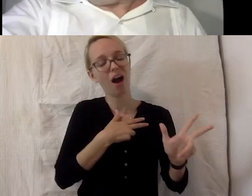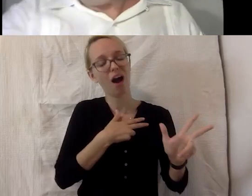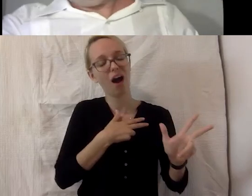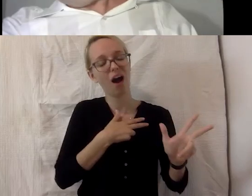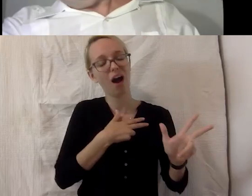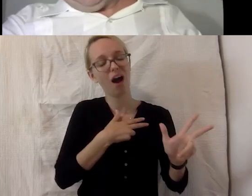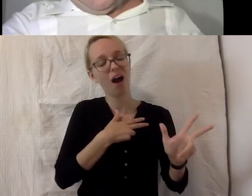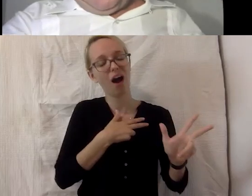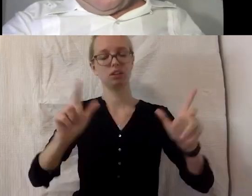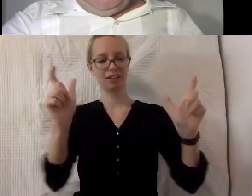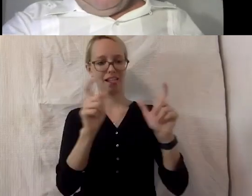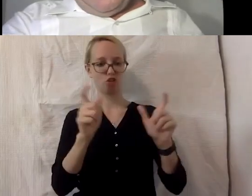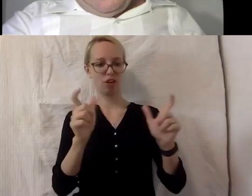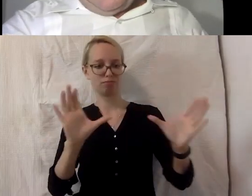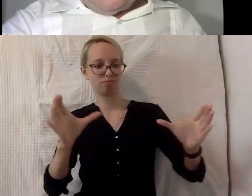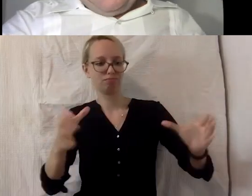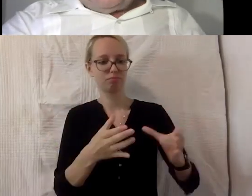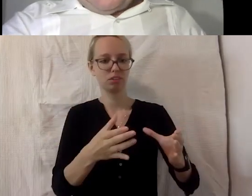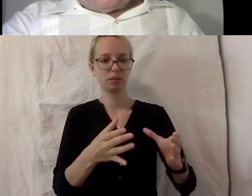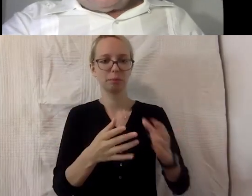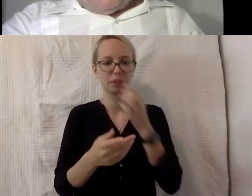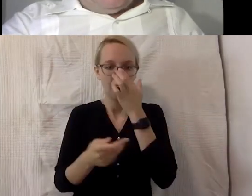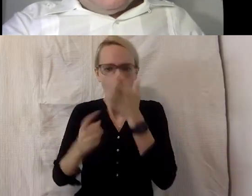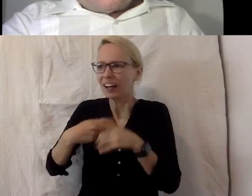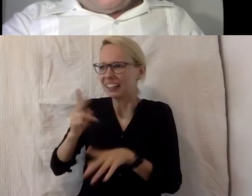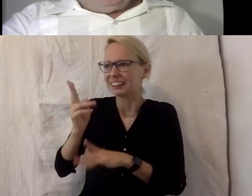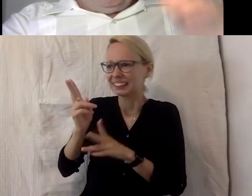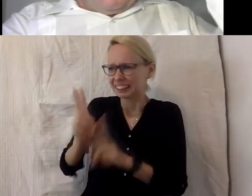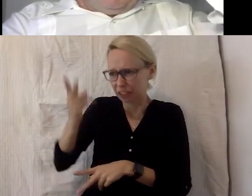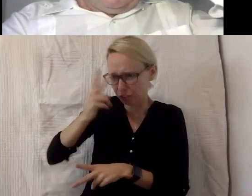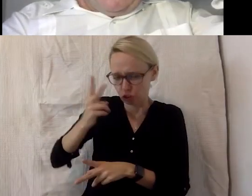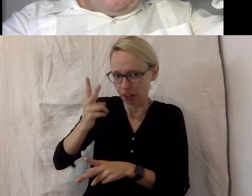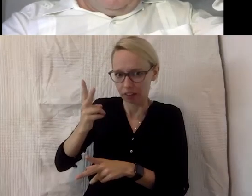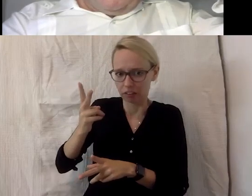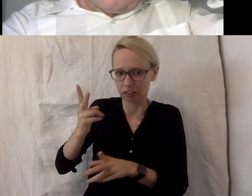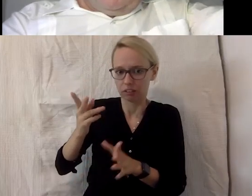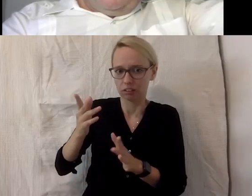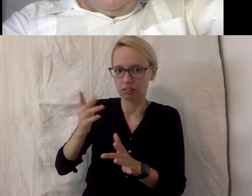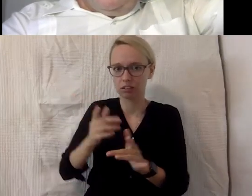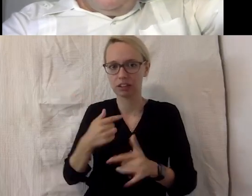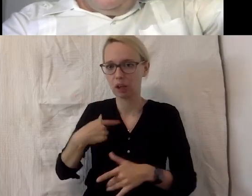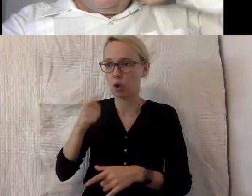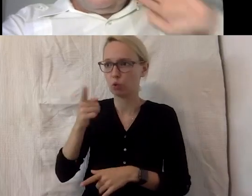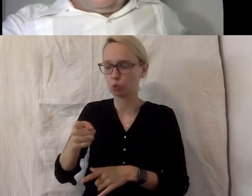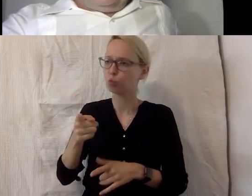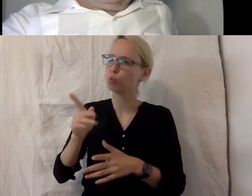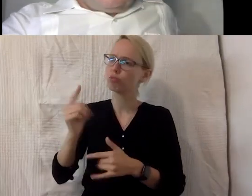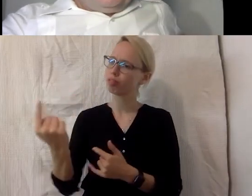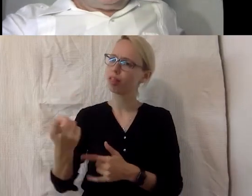das ist einfach noch nicht angekommen. Und da habe ich dich richtig verschalten, Andreas, du forderst ein Inklusionsministerium.